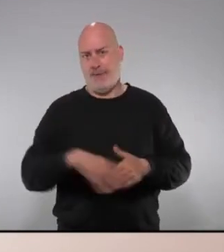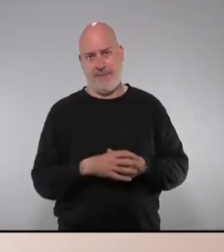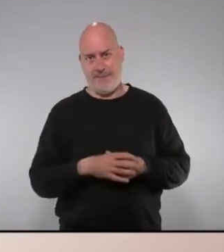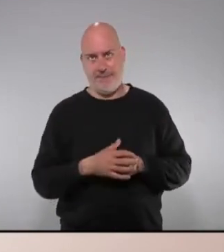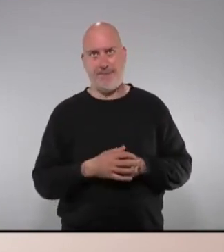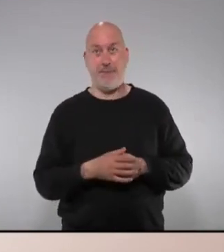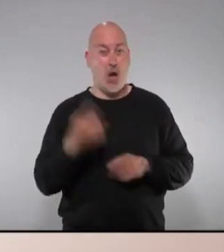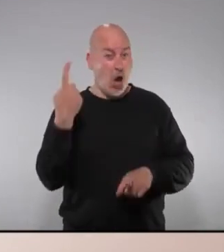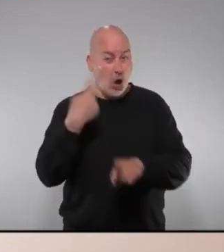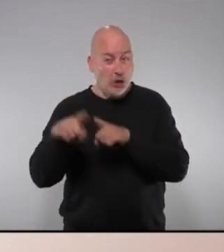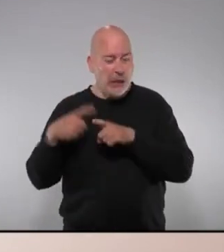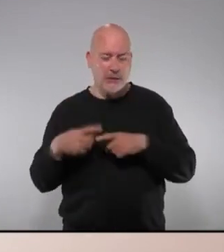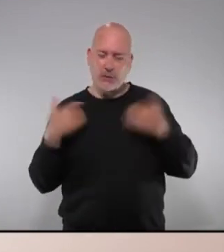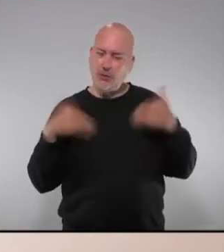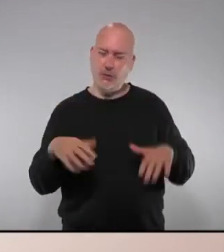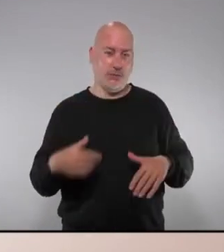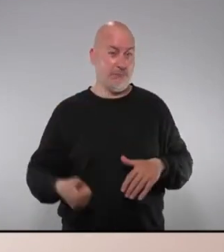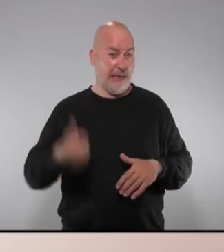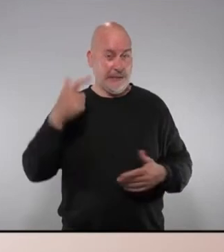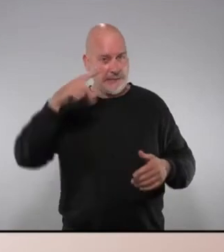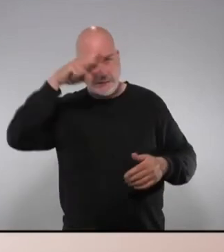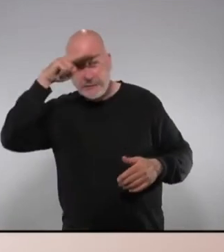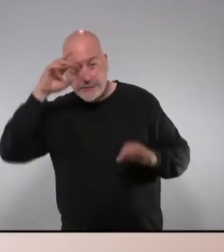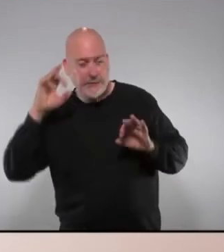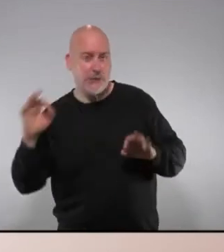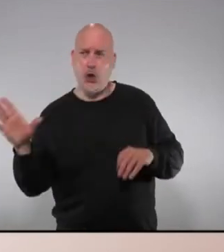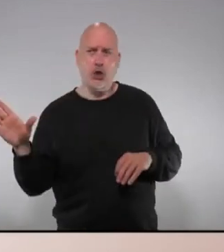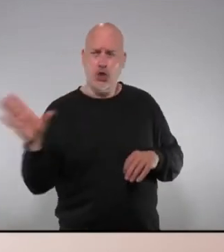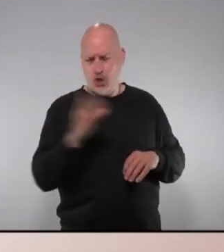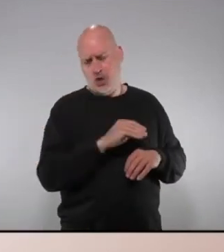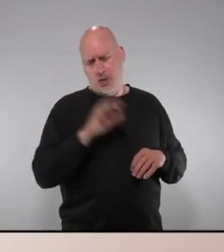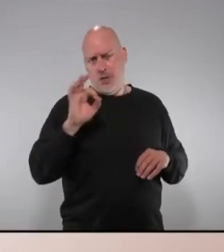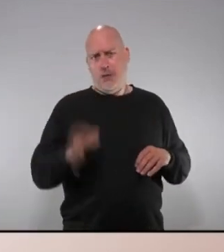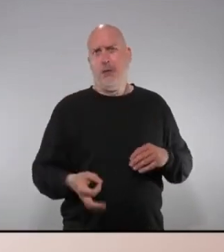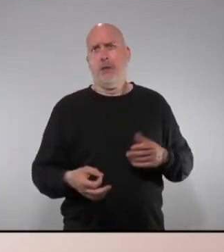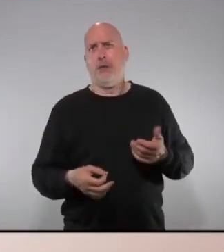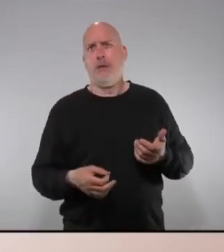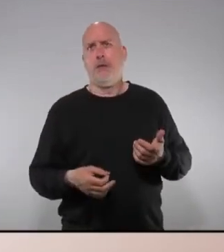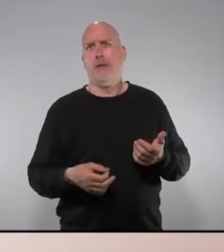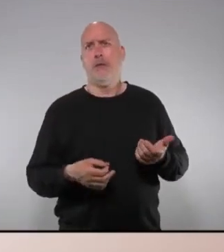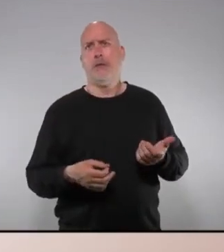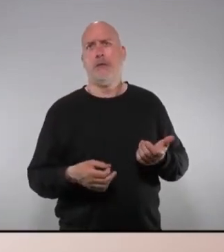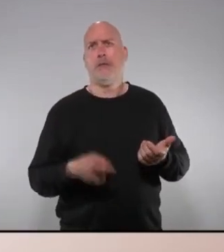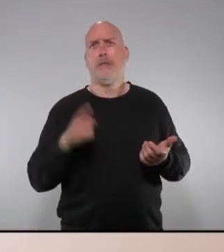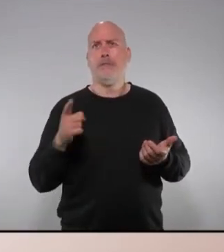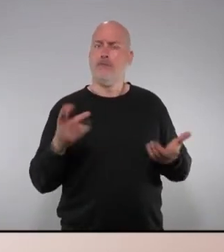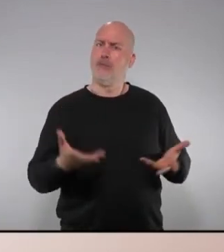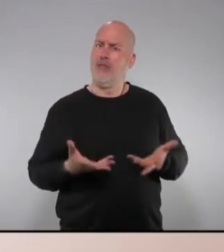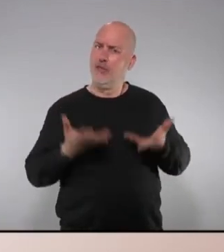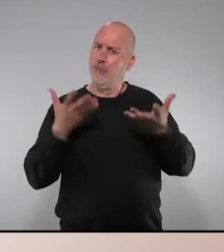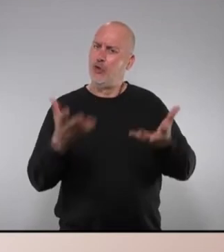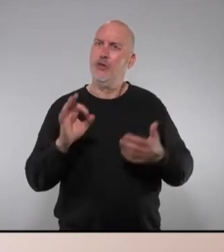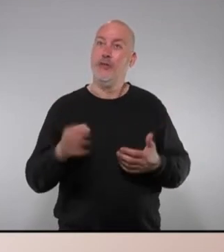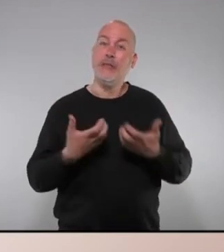coses més alarmants que ens passa els que amb tot en contra però també amb bona disposició d'ànim